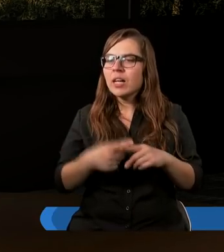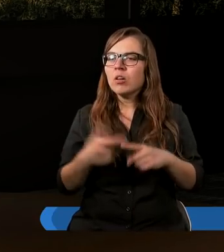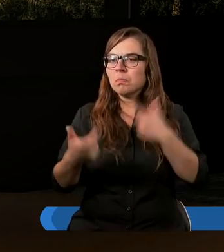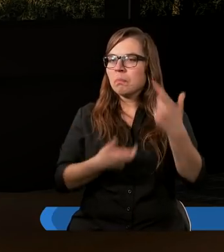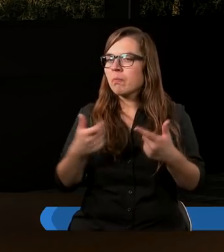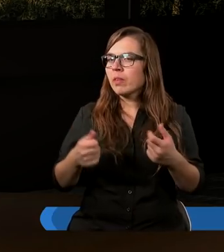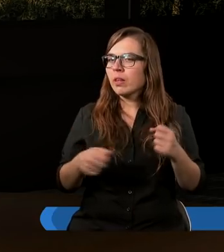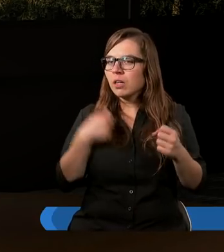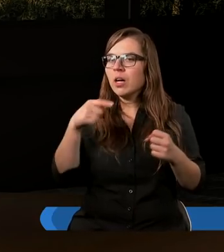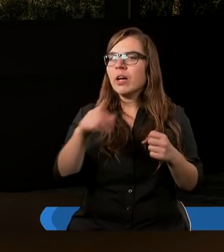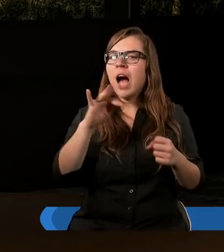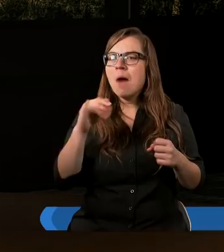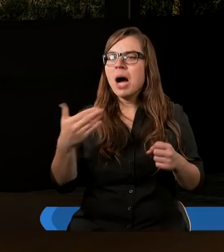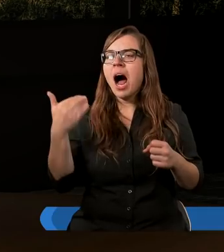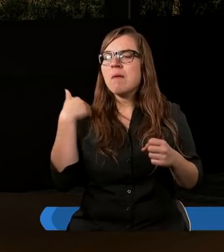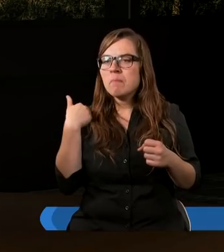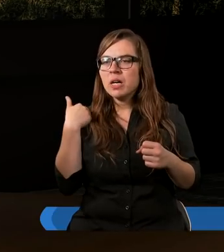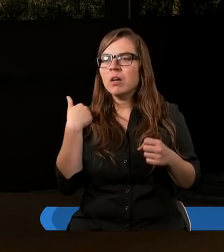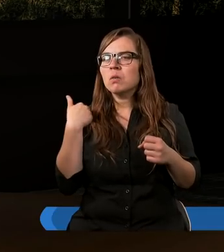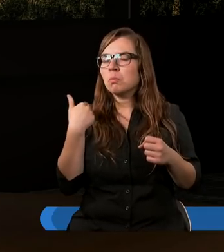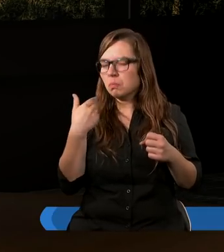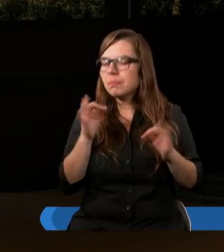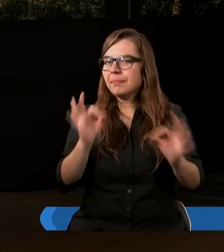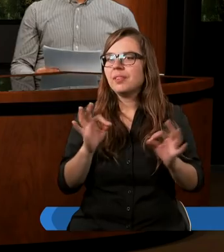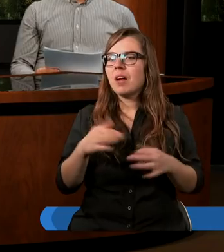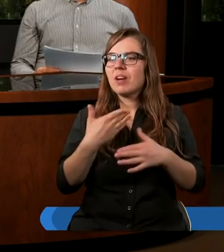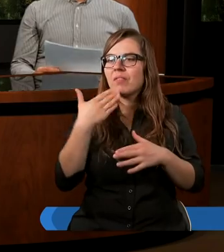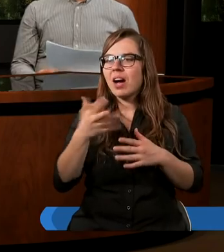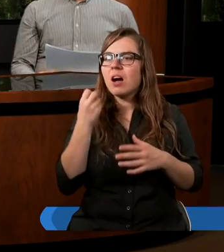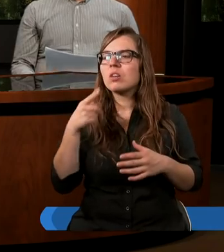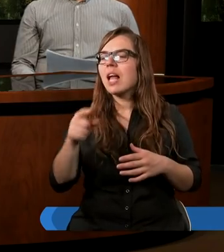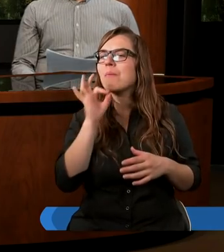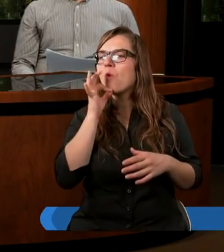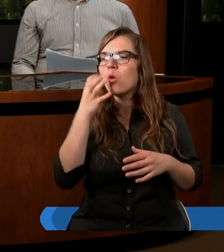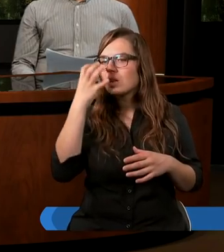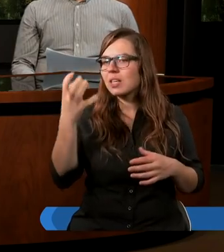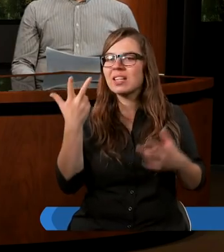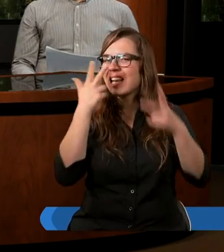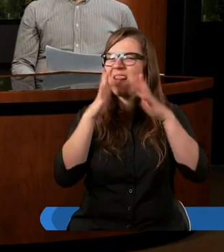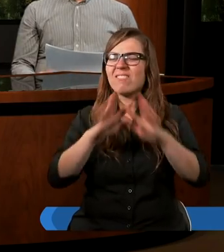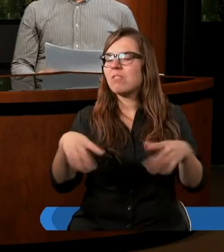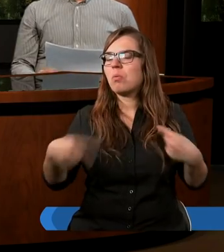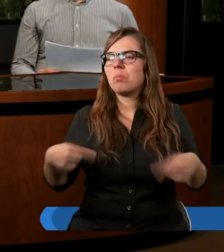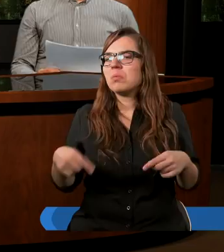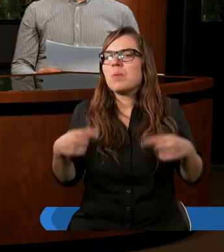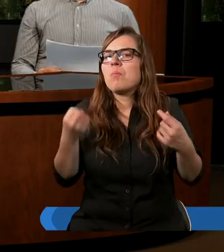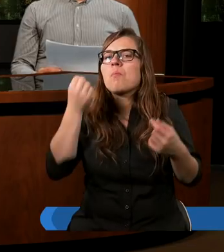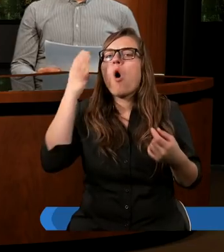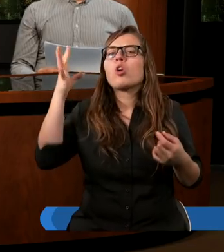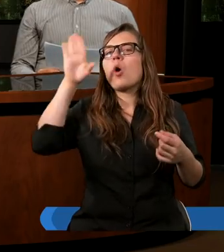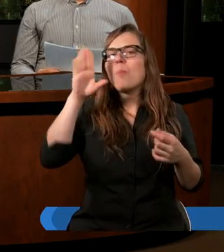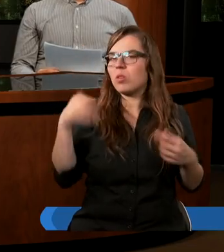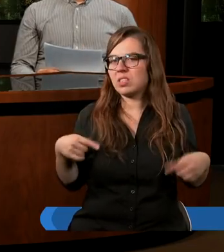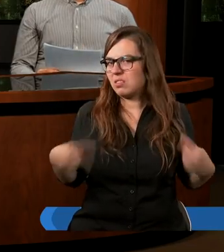jednak ten Izrael był w całości. Ten młody król nie wykazywał mądrości